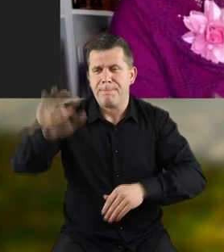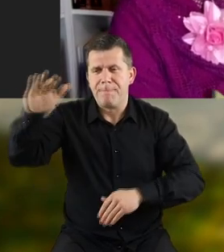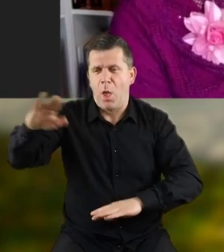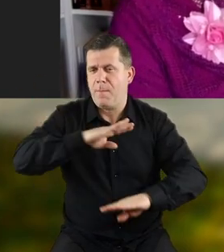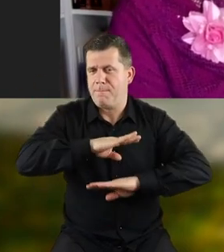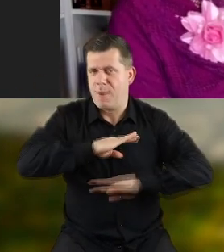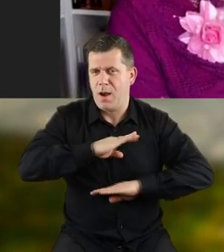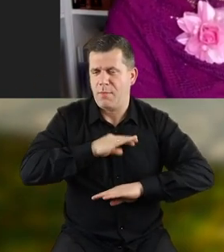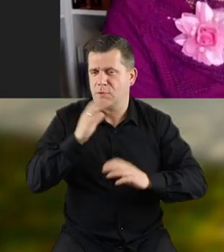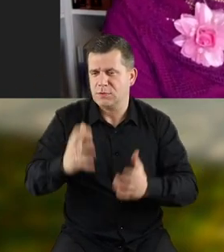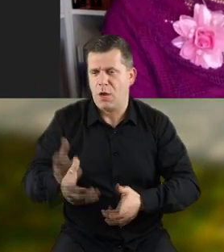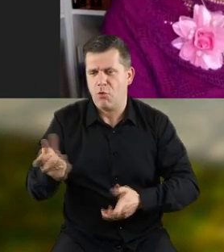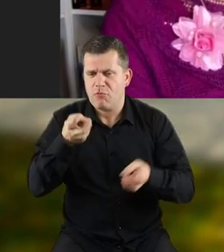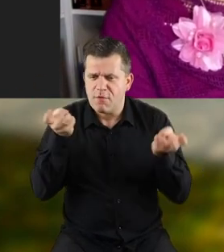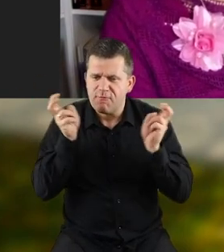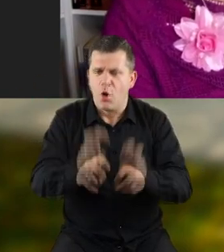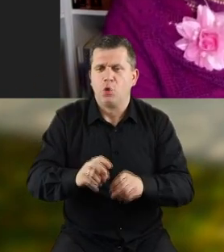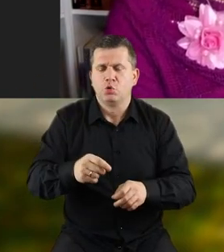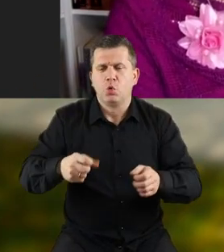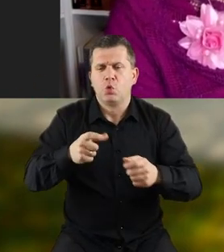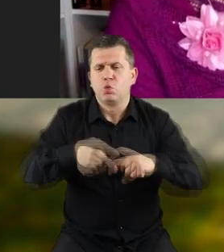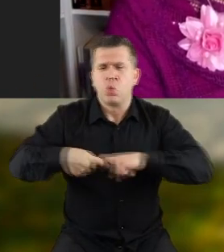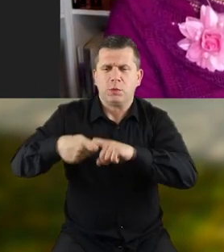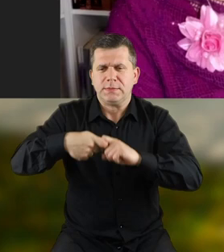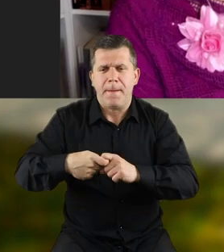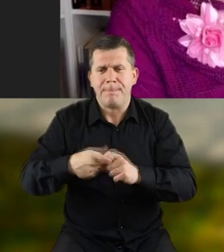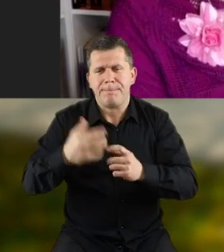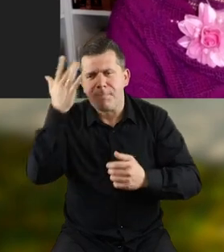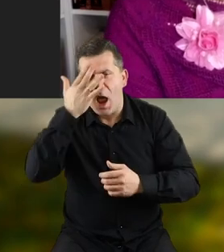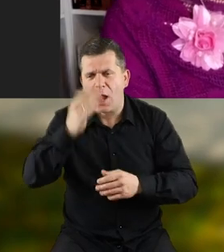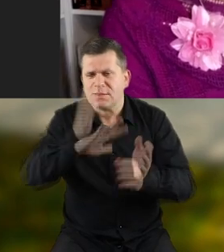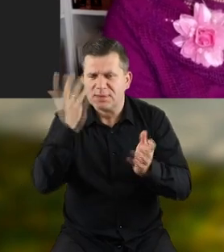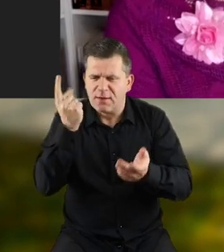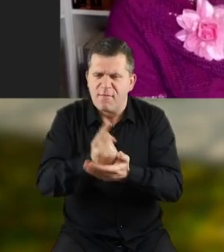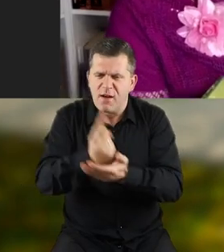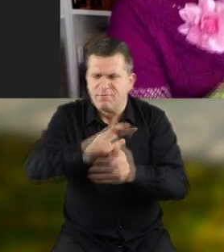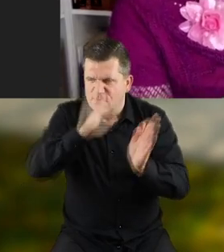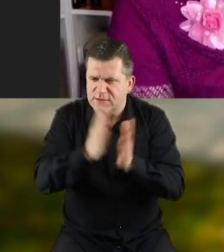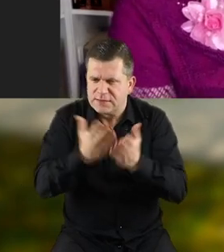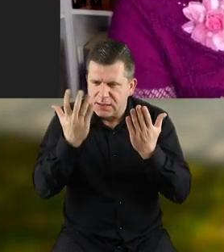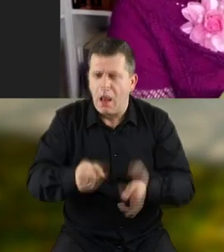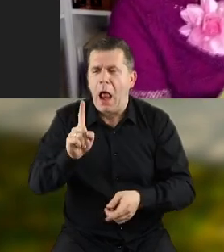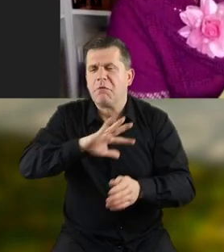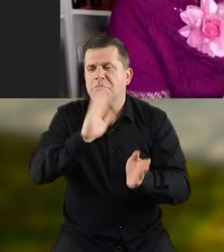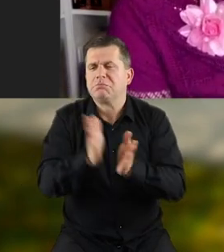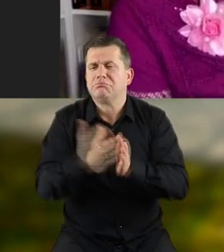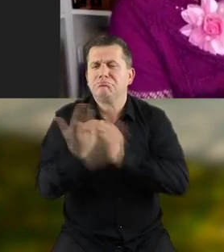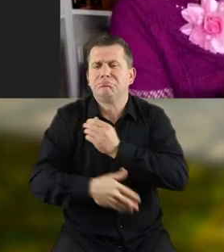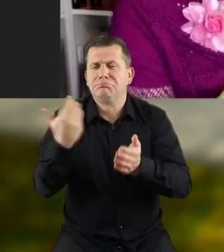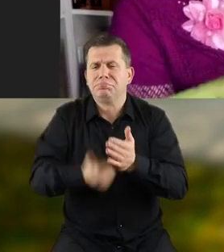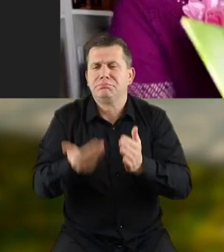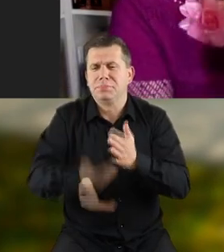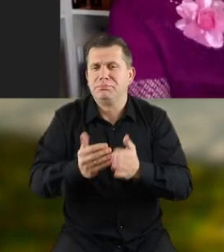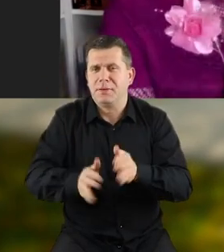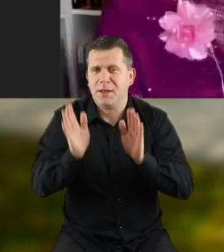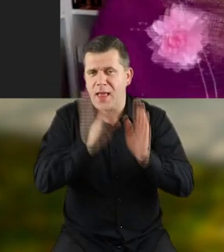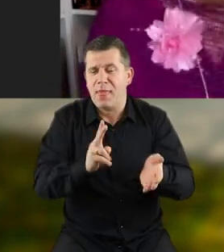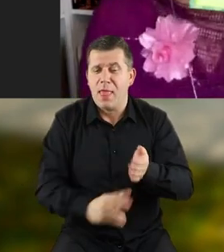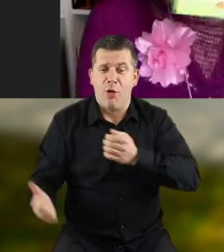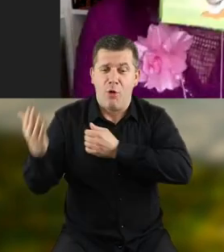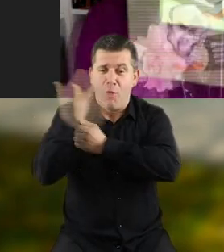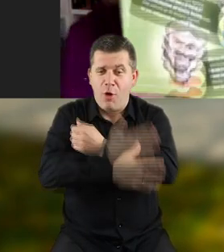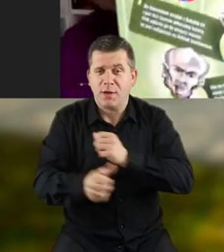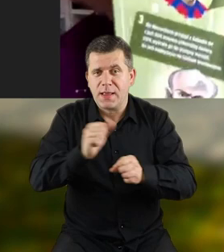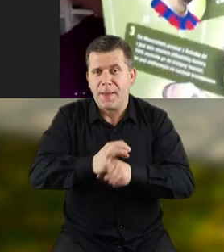małym bramkarzu, który chciał stworzyć drużynę marzeń, wygrywać wszystkie mecze, ale prawie wszystkie przegrywał. Ale na końcu książki, zobaczcie,